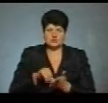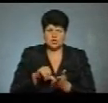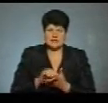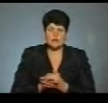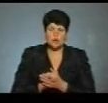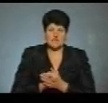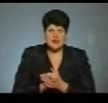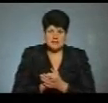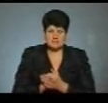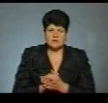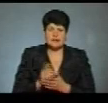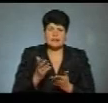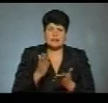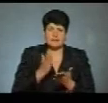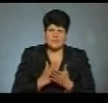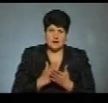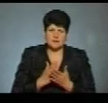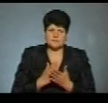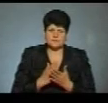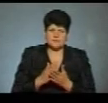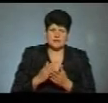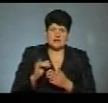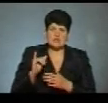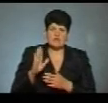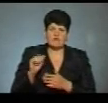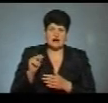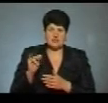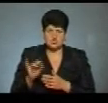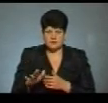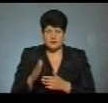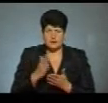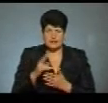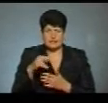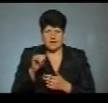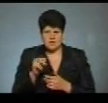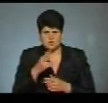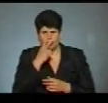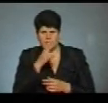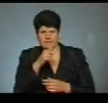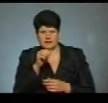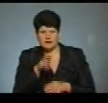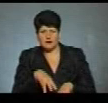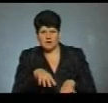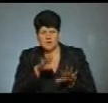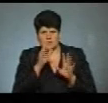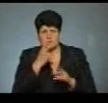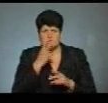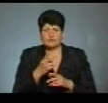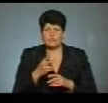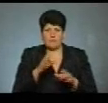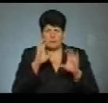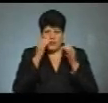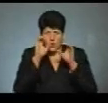товариства, який має наверху і бачив удачу, який побачив дим. Він бачив бінокль чотирьох людей,